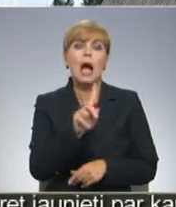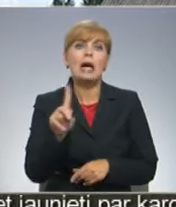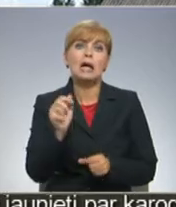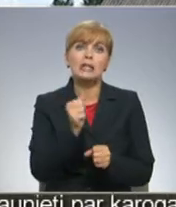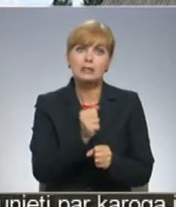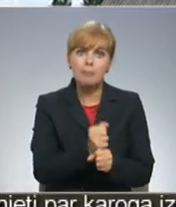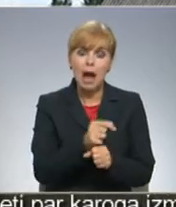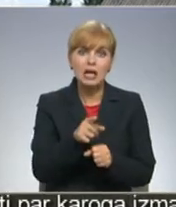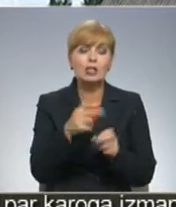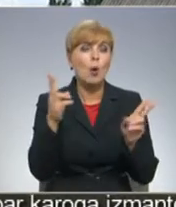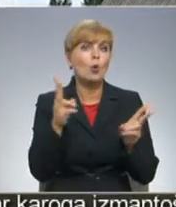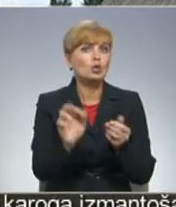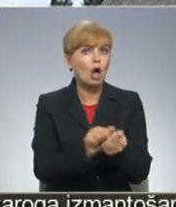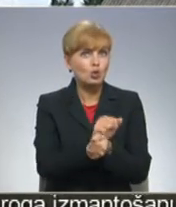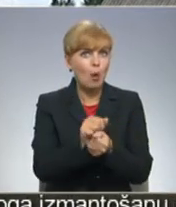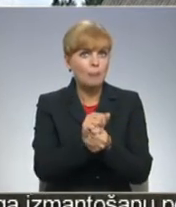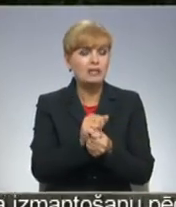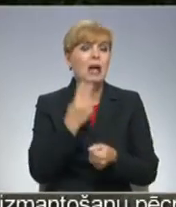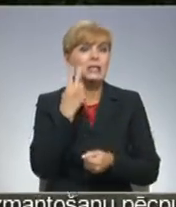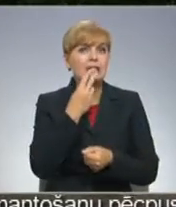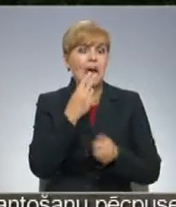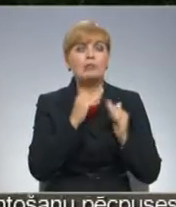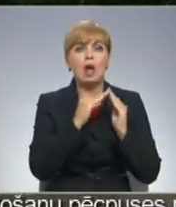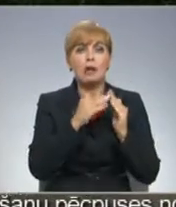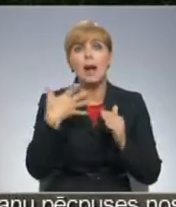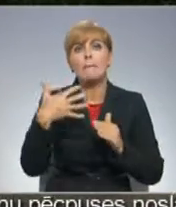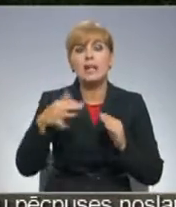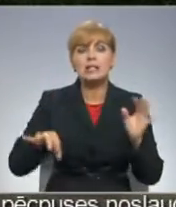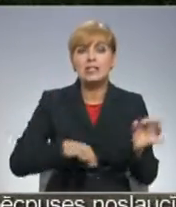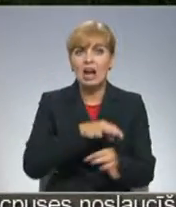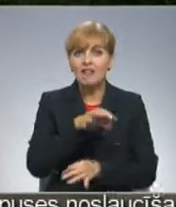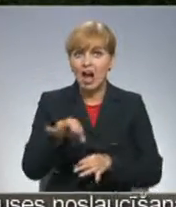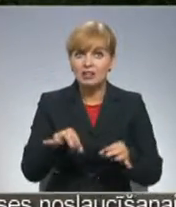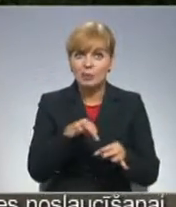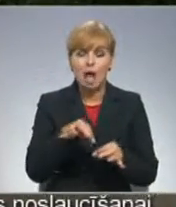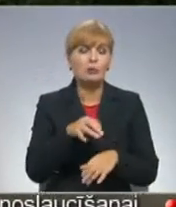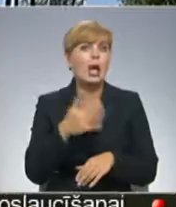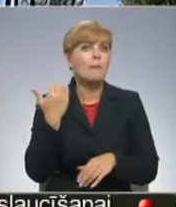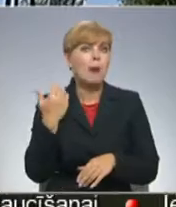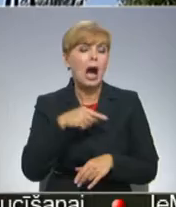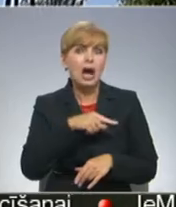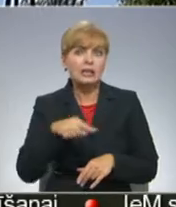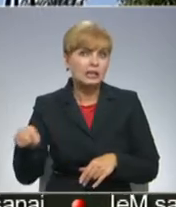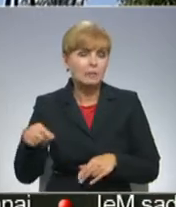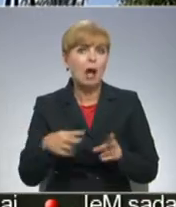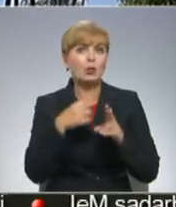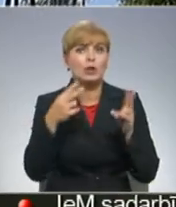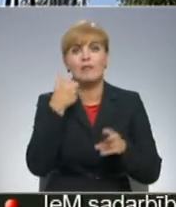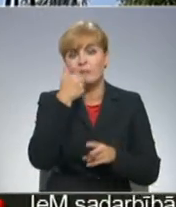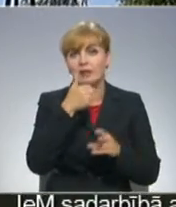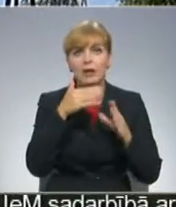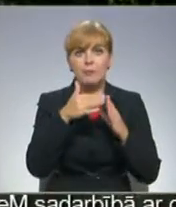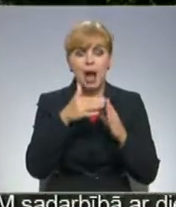Silvānos uguns nopostīja saimniecību sēku 50 kvadrātmetru platībā un arī pērni līdz pat pamatījiem nodega privātmāja pašā